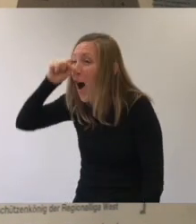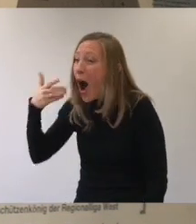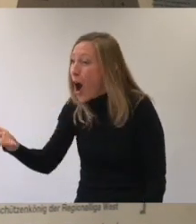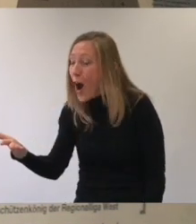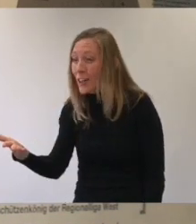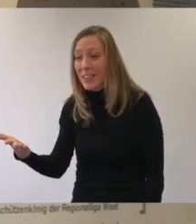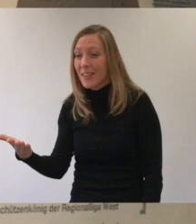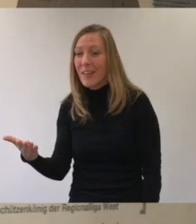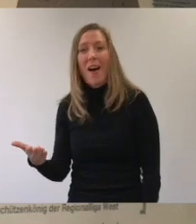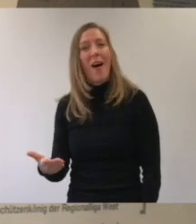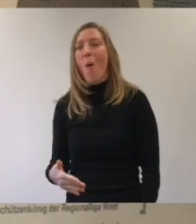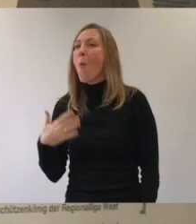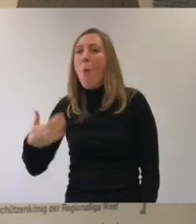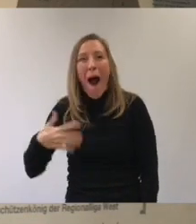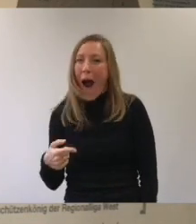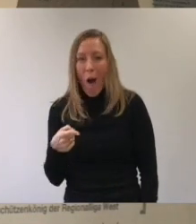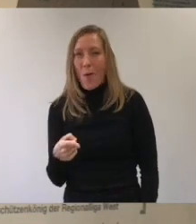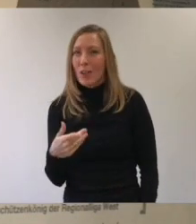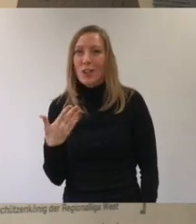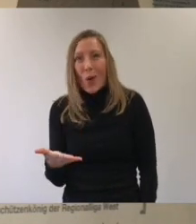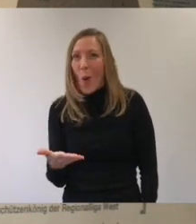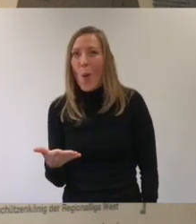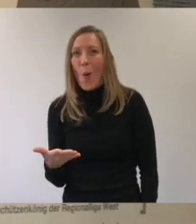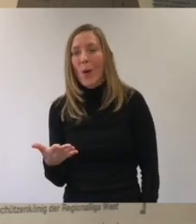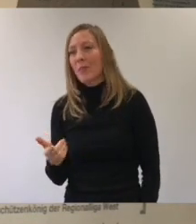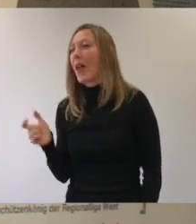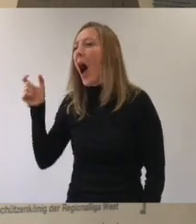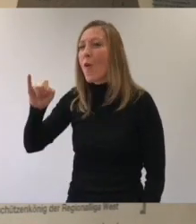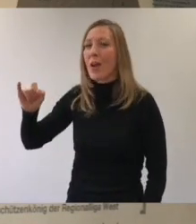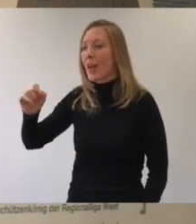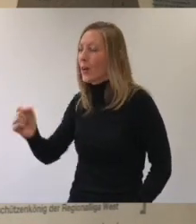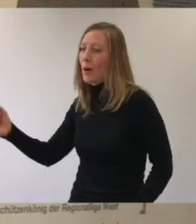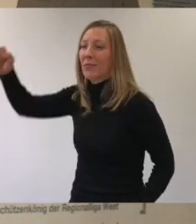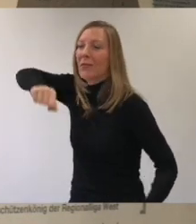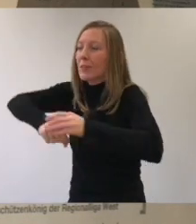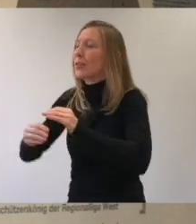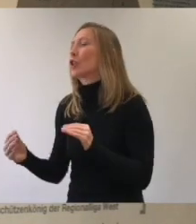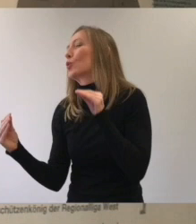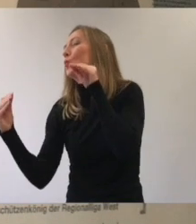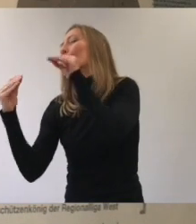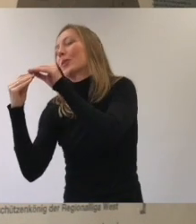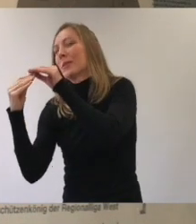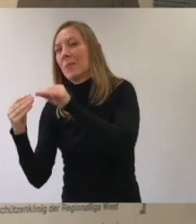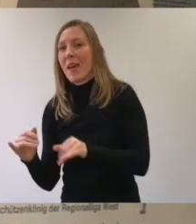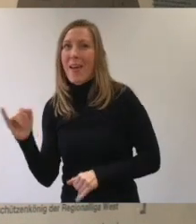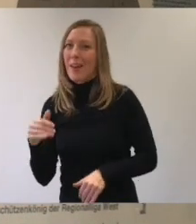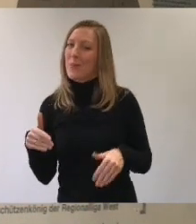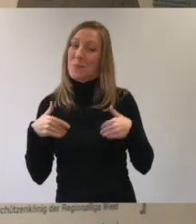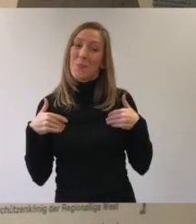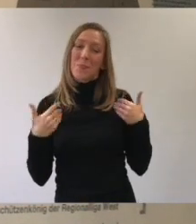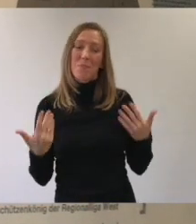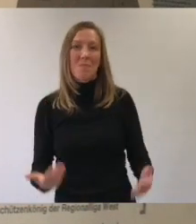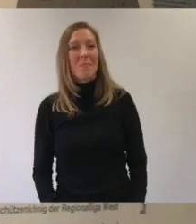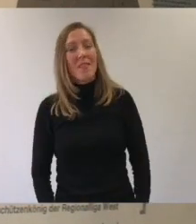du bist ja verrückt. Das ist ja der Hammer. Karin umarmt Ingo und gibt ihm einen Kuss. Ingo